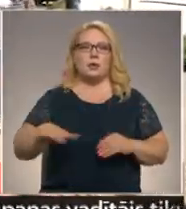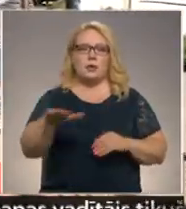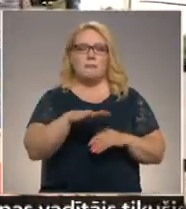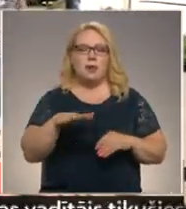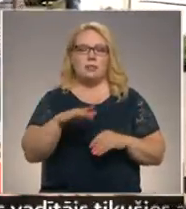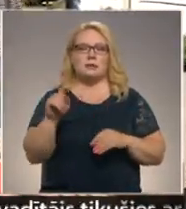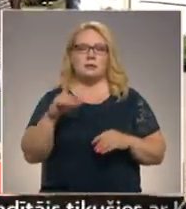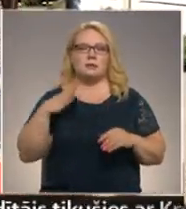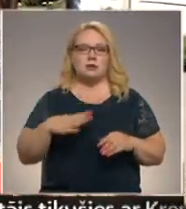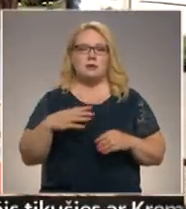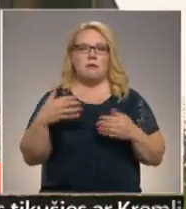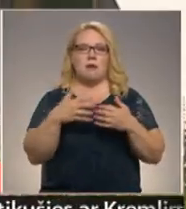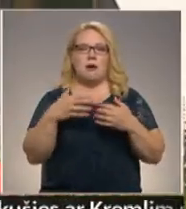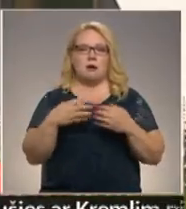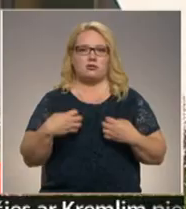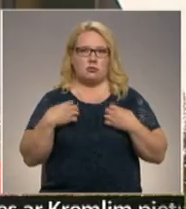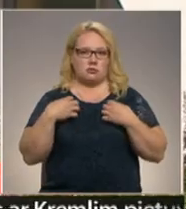skārušas kara šausmas.